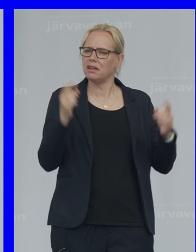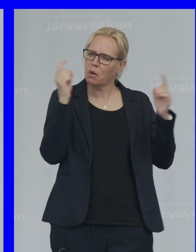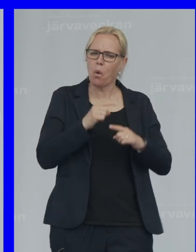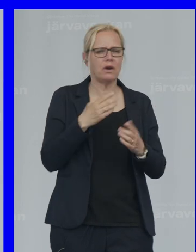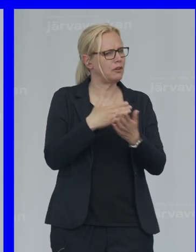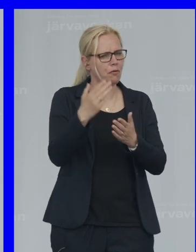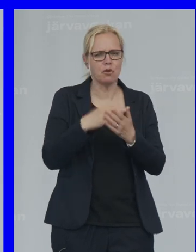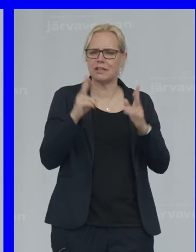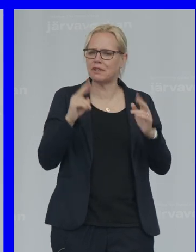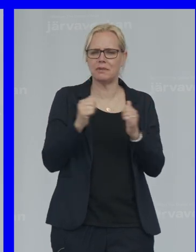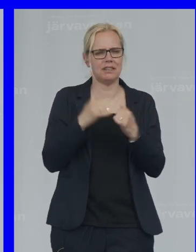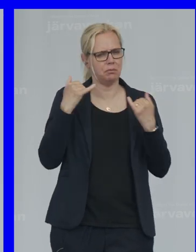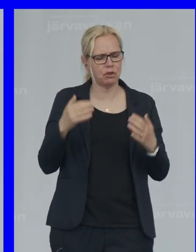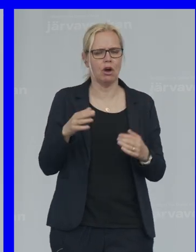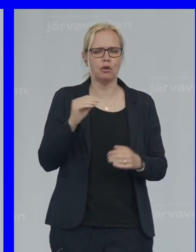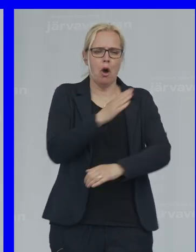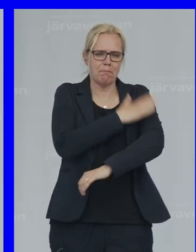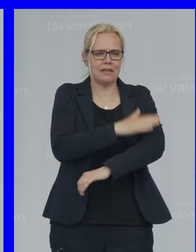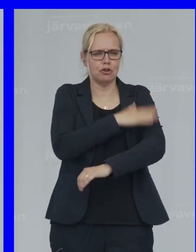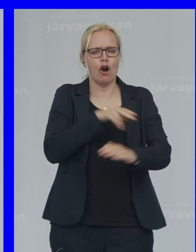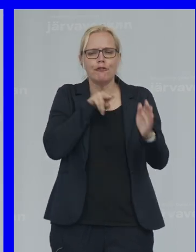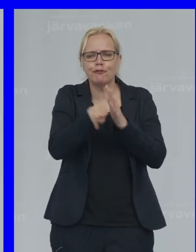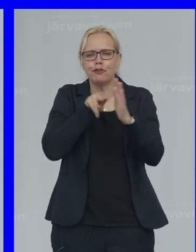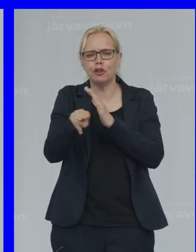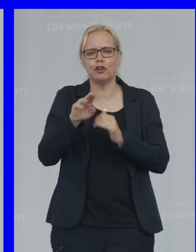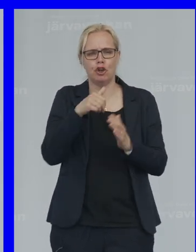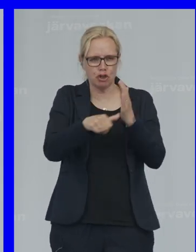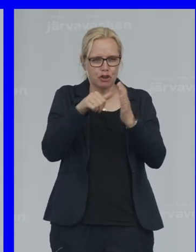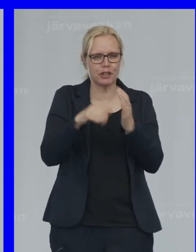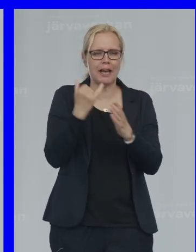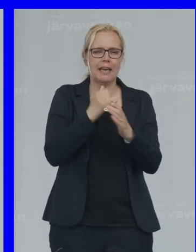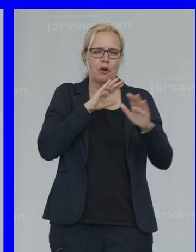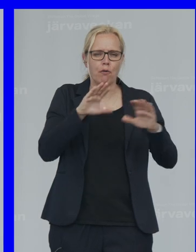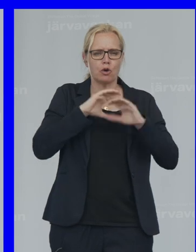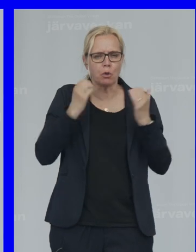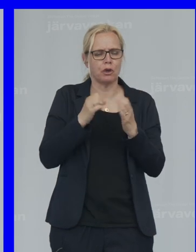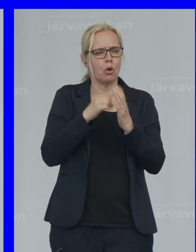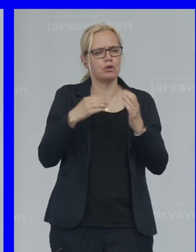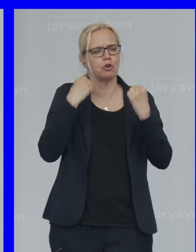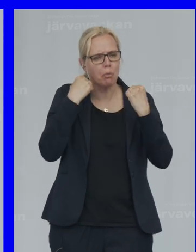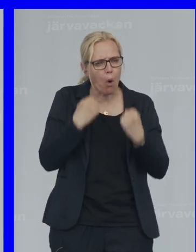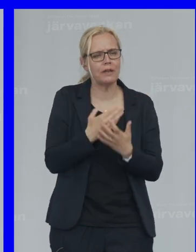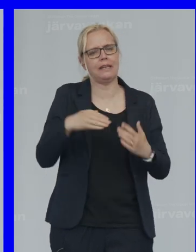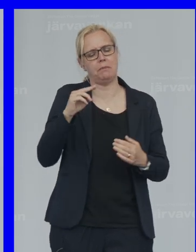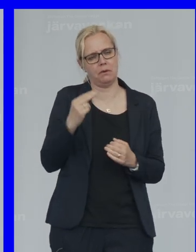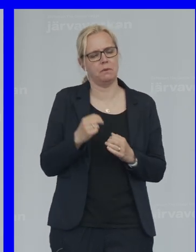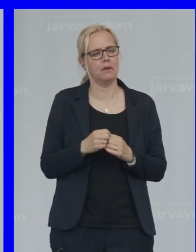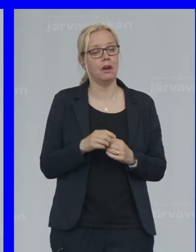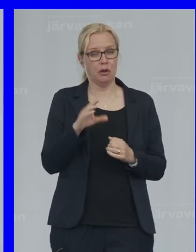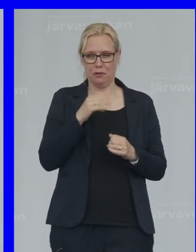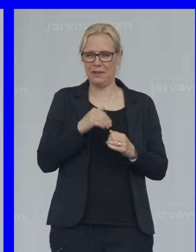Att fortsätta Som idag Där personal Flyer vård- och omsorgsyrkena För att man inte orkar När vi